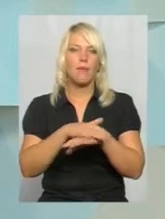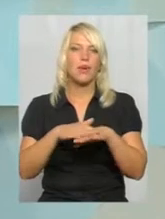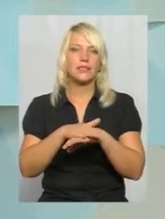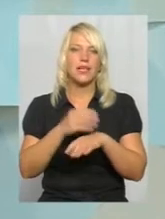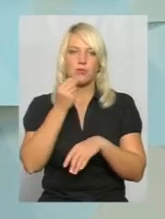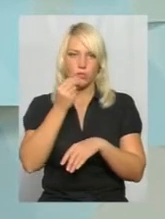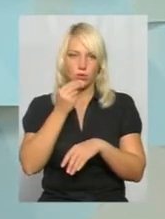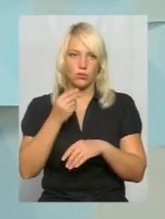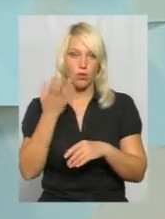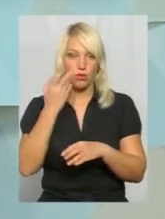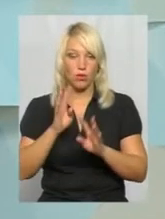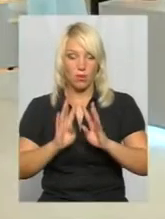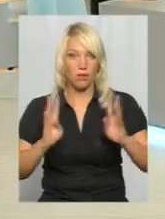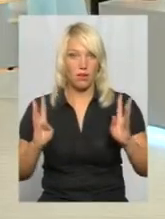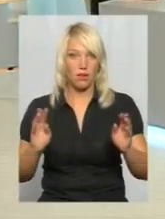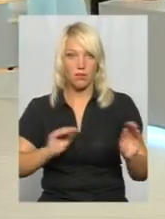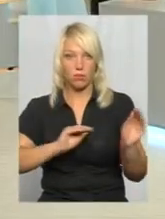Коли поставили паркан,